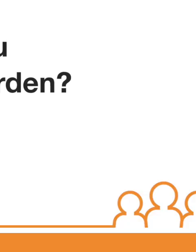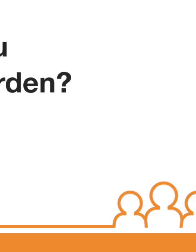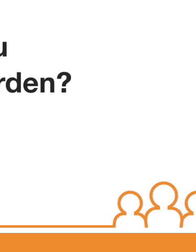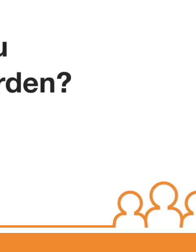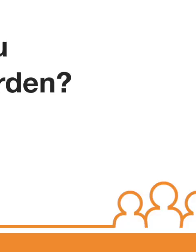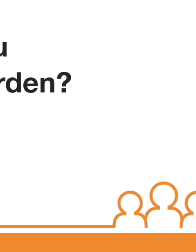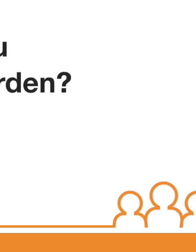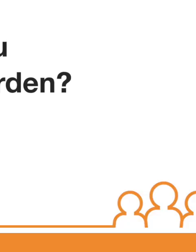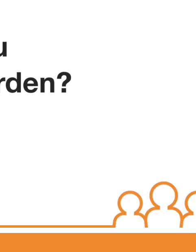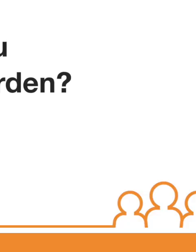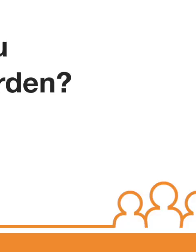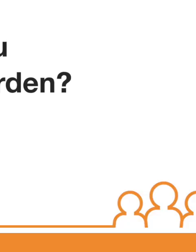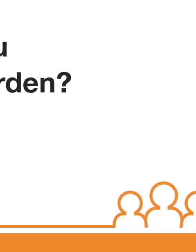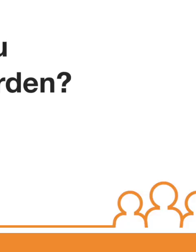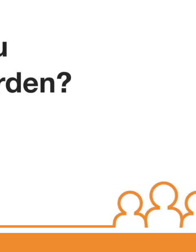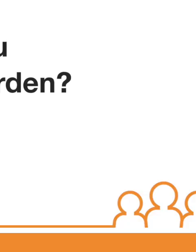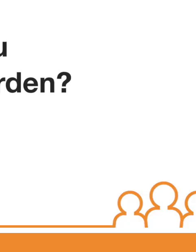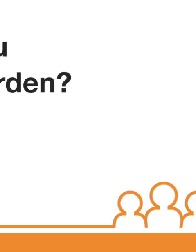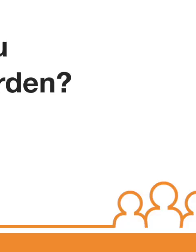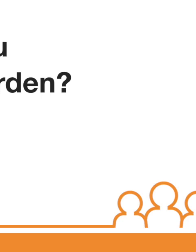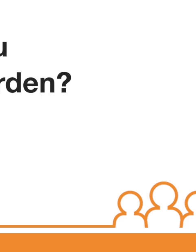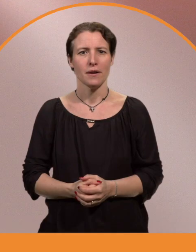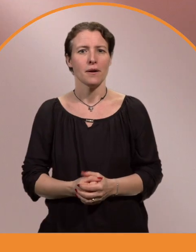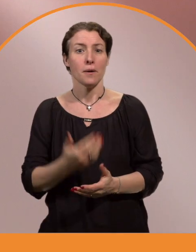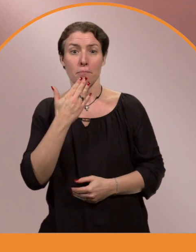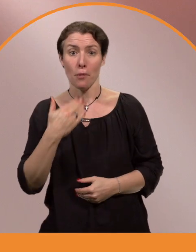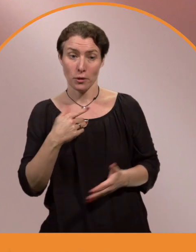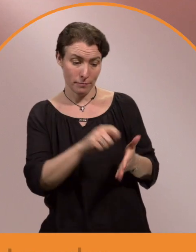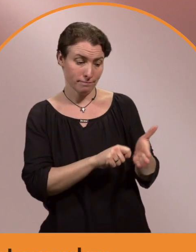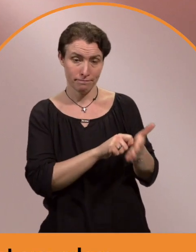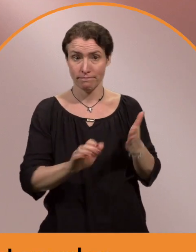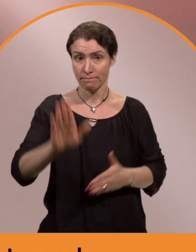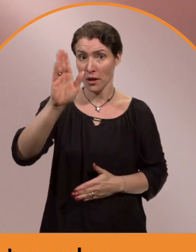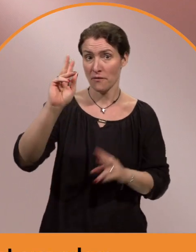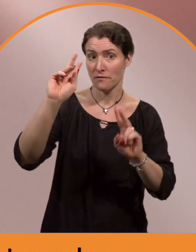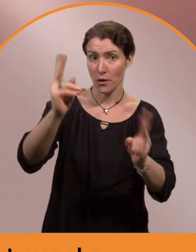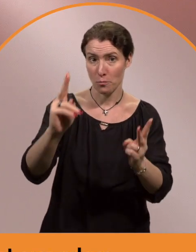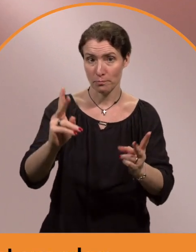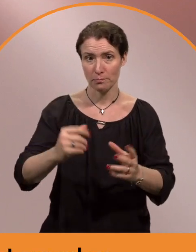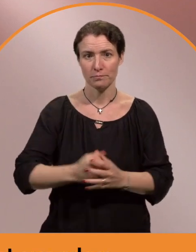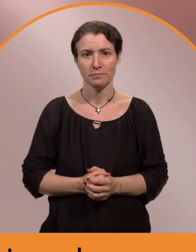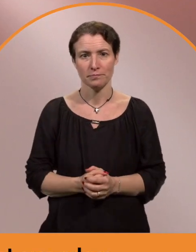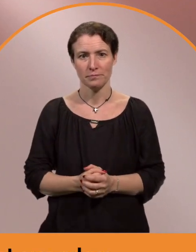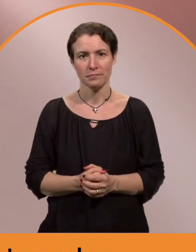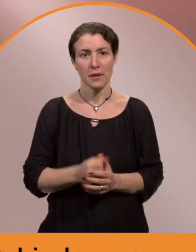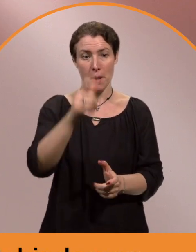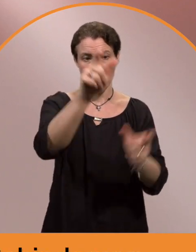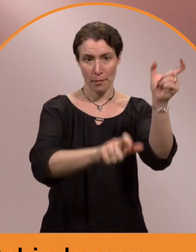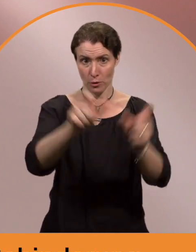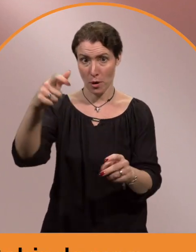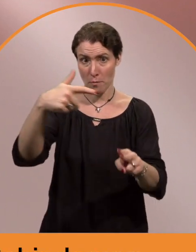Warum möchtest du FSW-Kundinnenrat werden? Ich möchte FSW-Kundinnenrat werden,